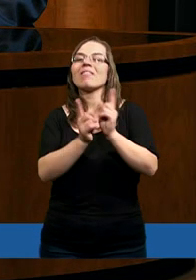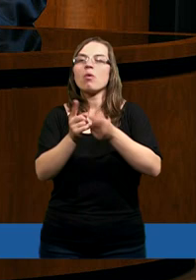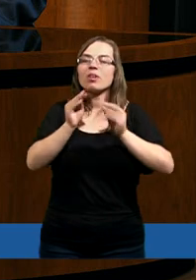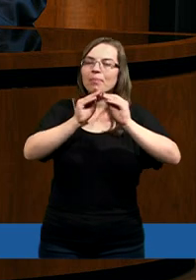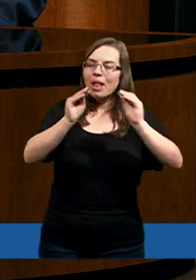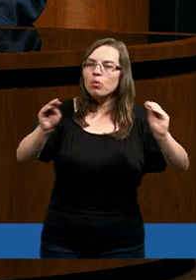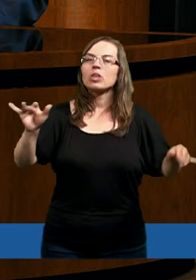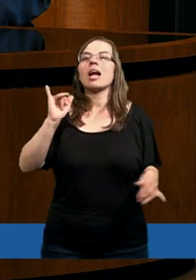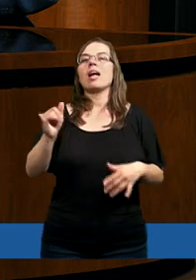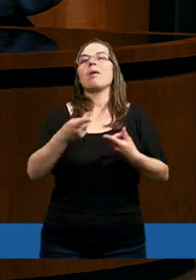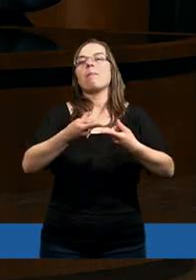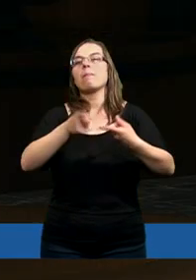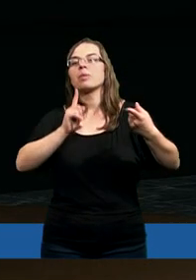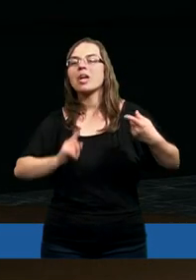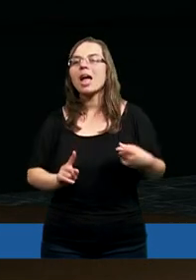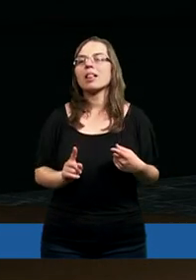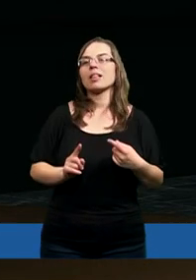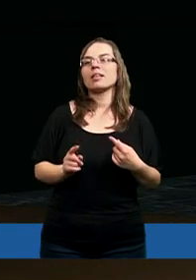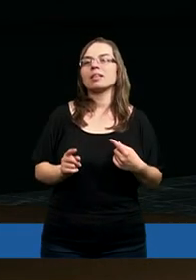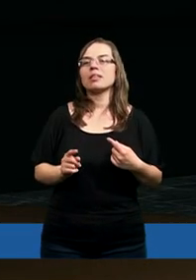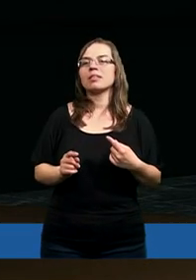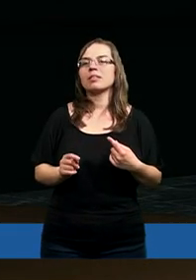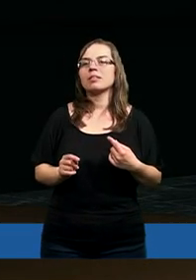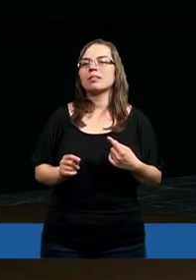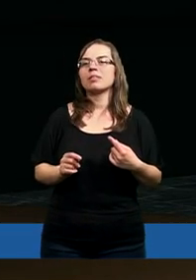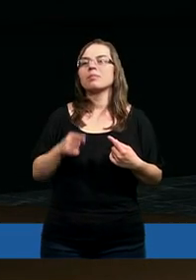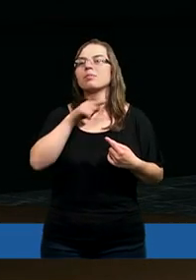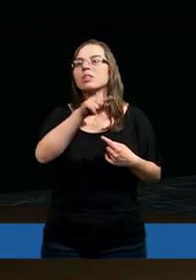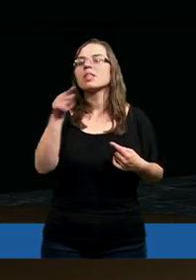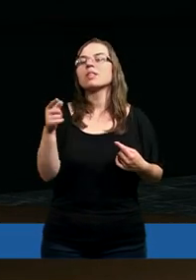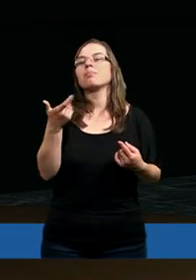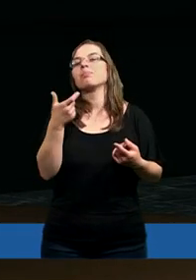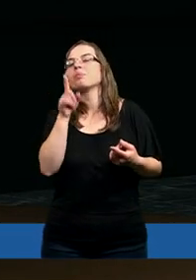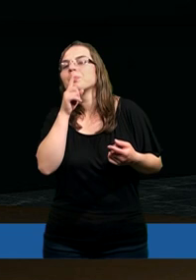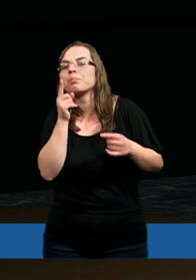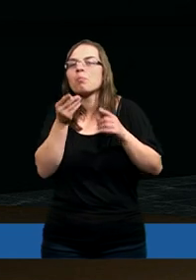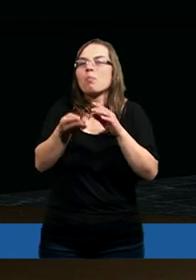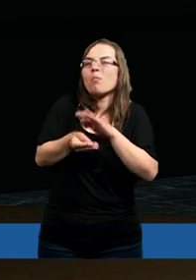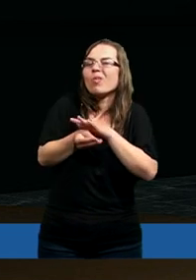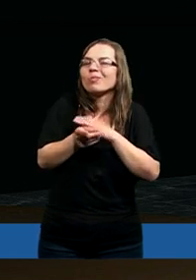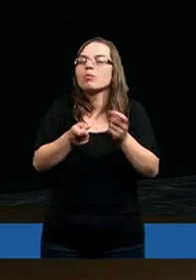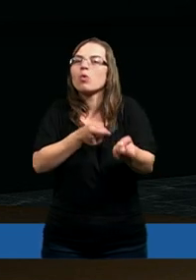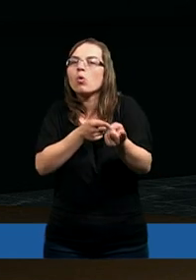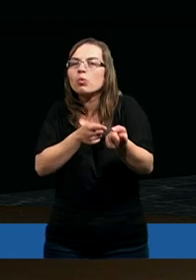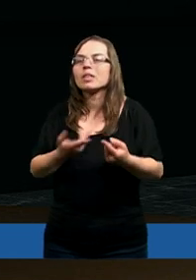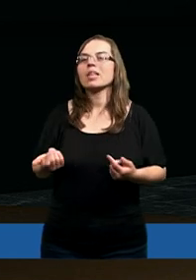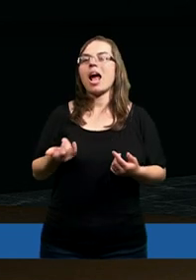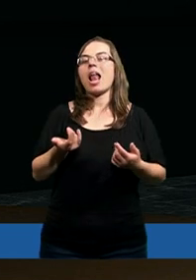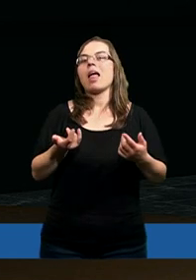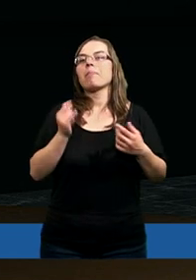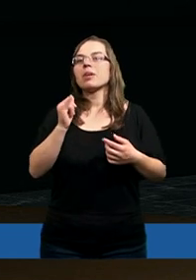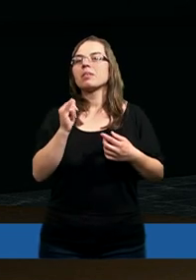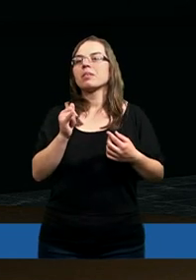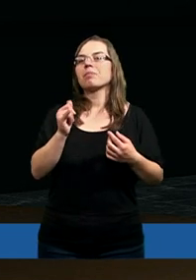nauczycielami, przed ich takim życiem, w którym właśnie żyli w